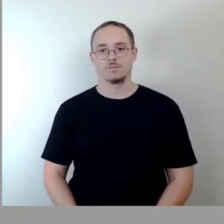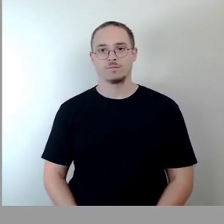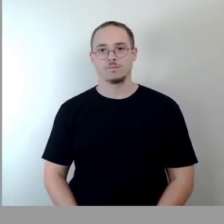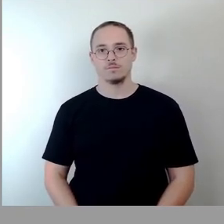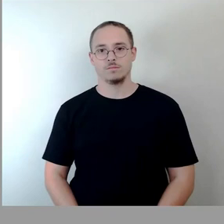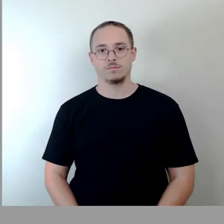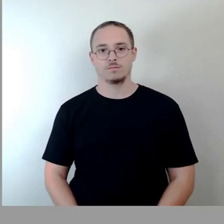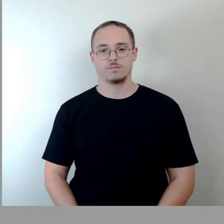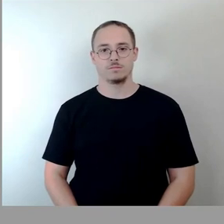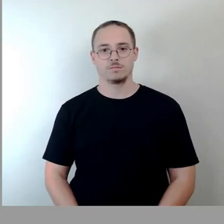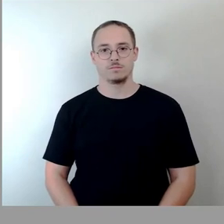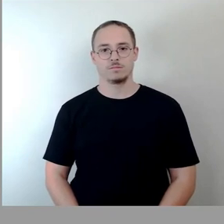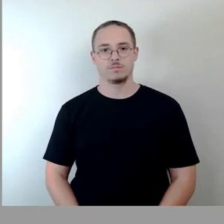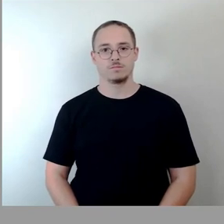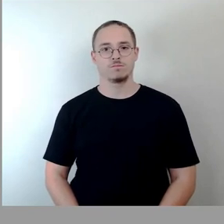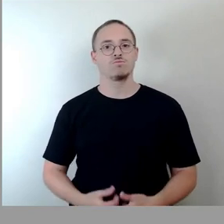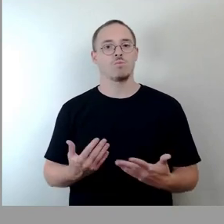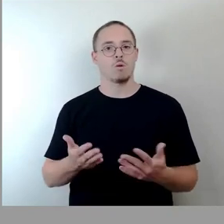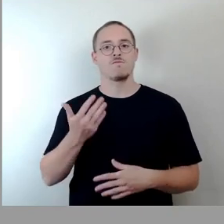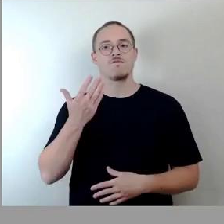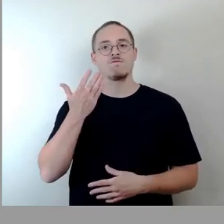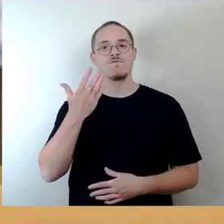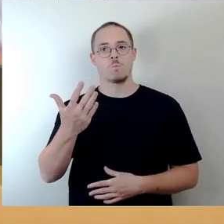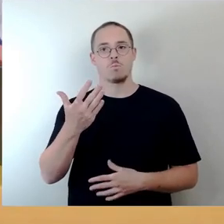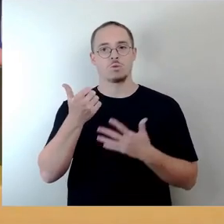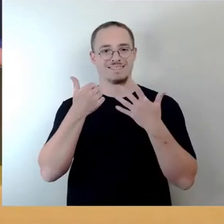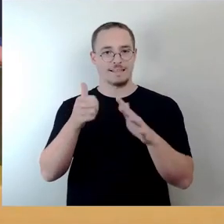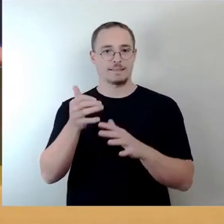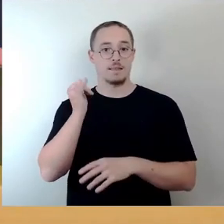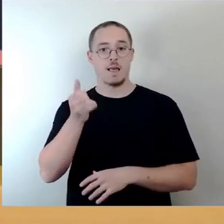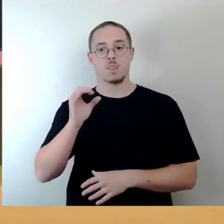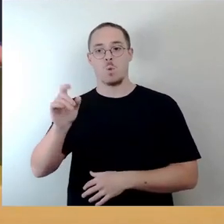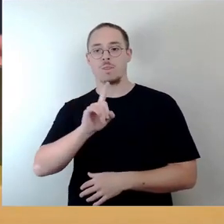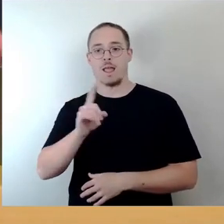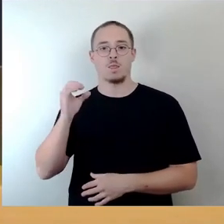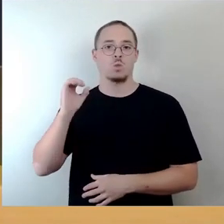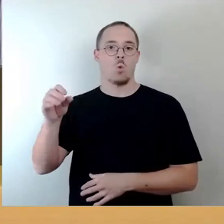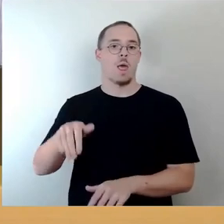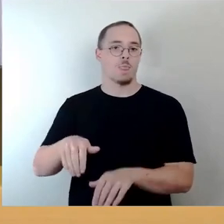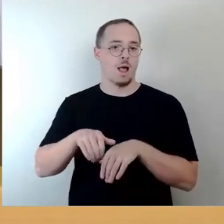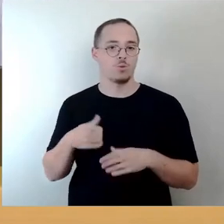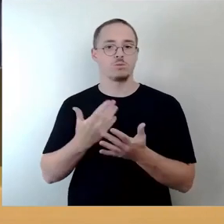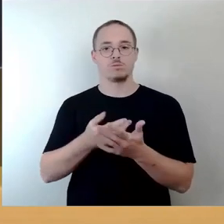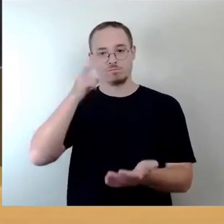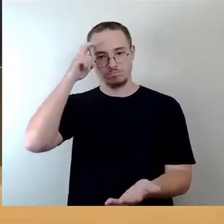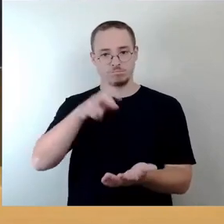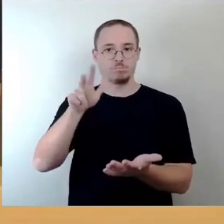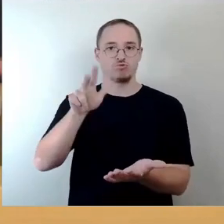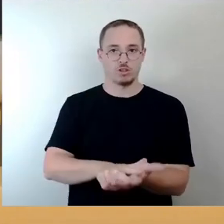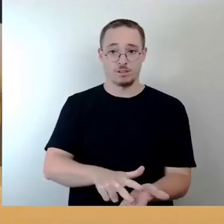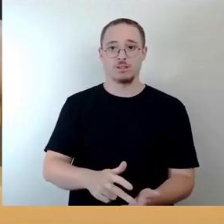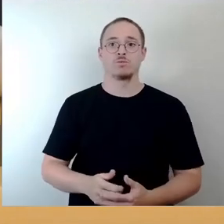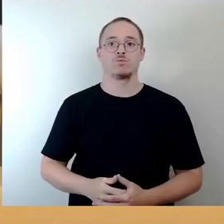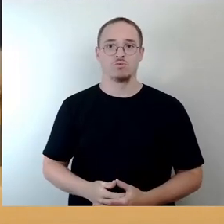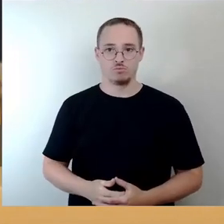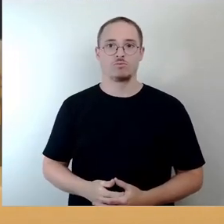Das wäre mit 65, ja, null, nein und null Enthaltung so bestätigt. Vielen Dank. Und damit können